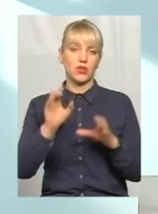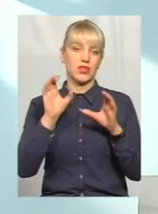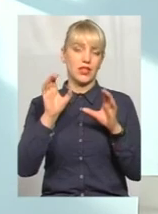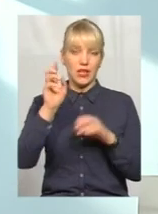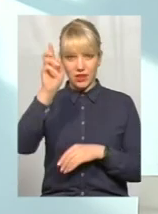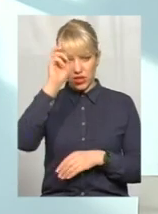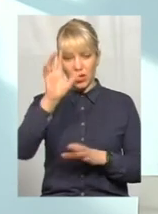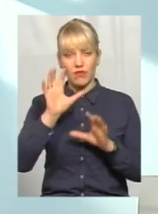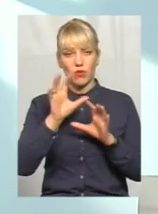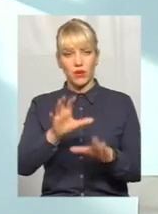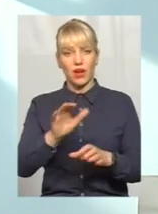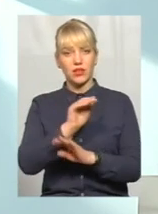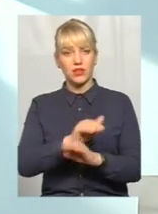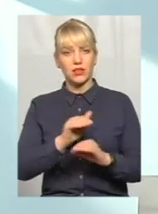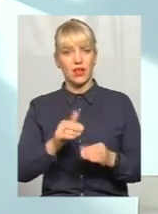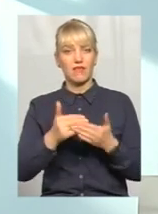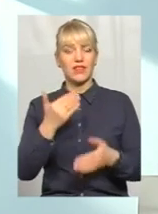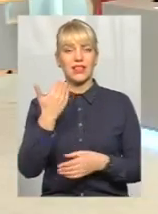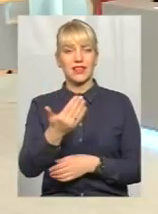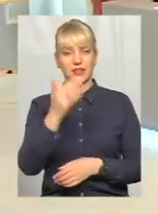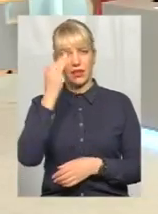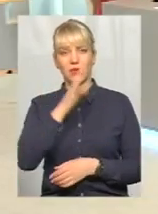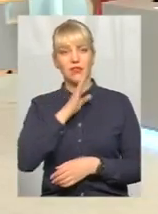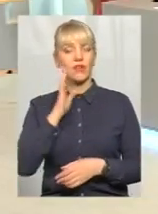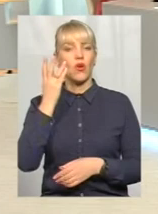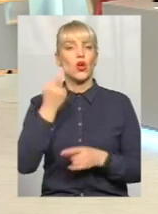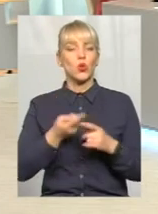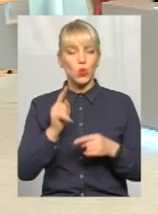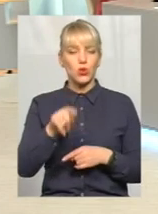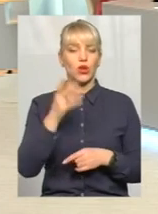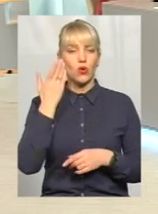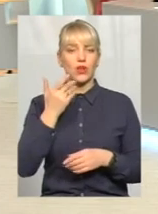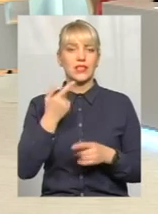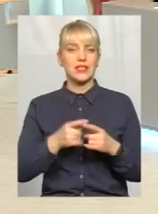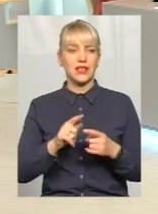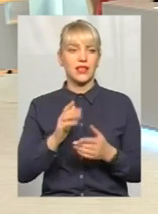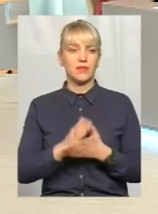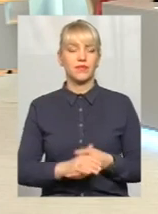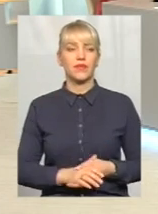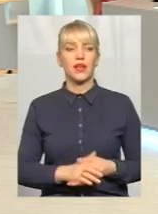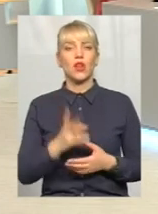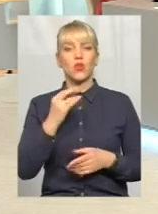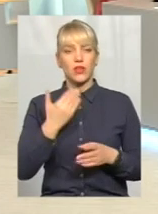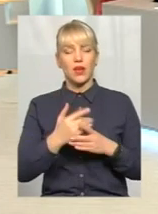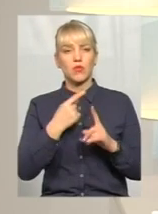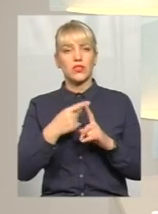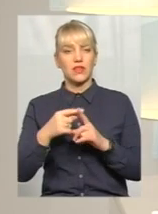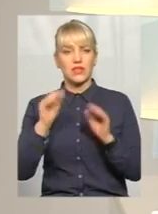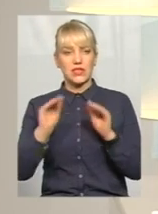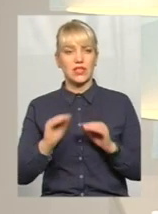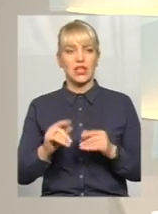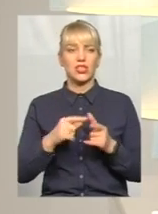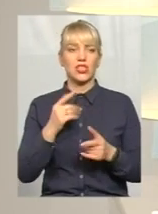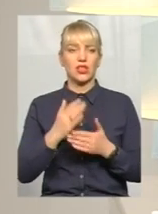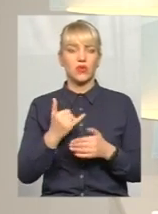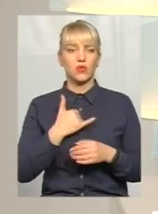державі оберігати дітей від батьків. Тоді, коли це треба. Пані Ніно, але ж є і позитивна статистика. Звичайно. Чи є в нас